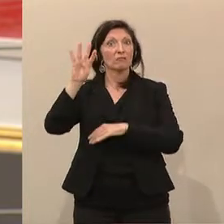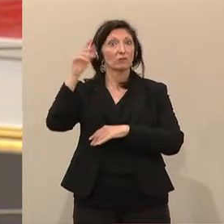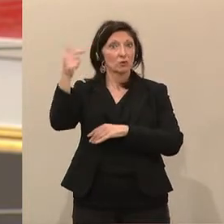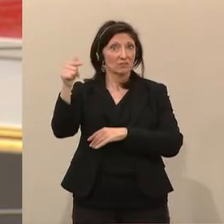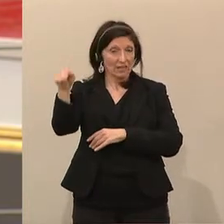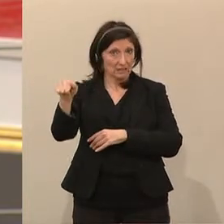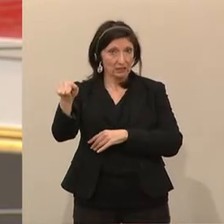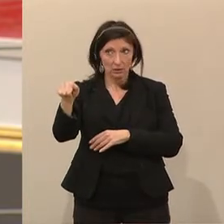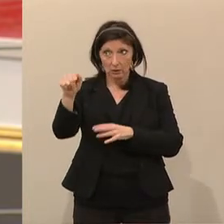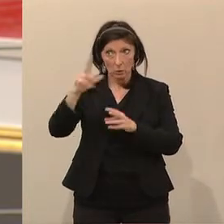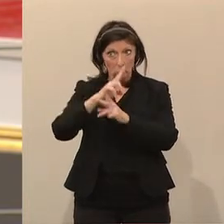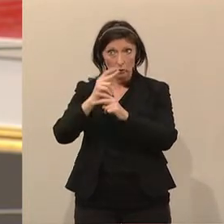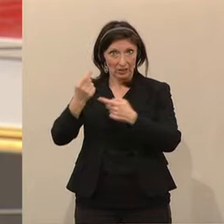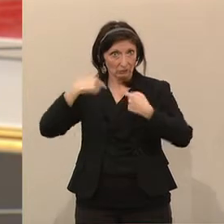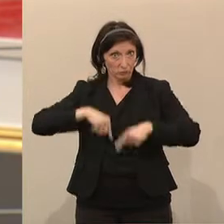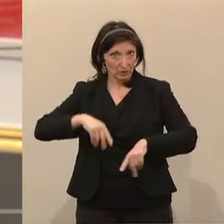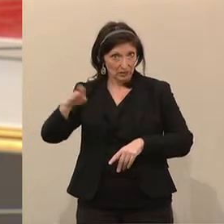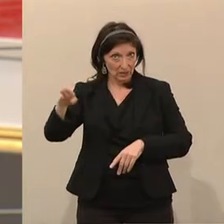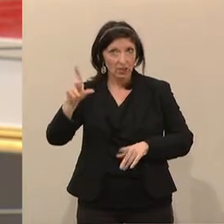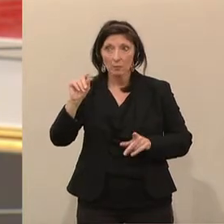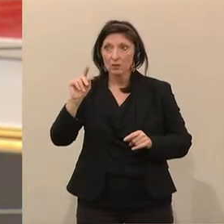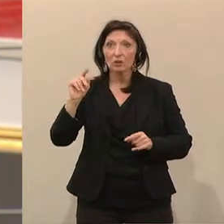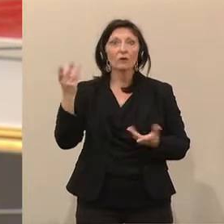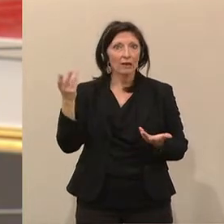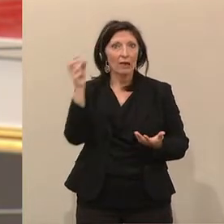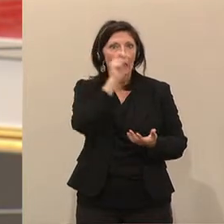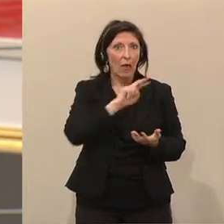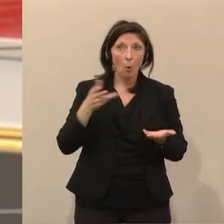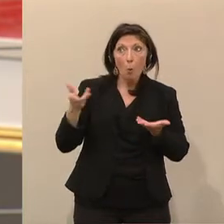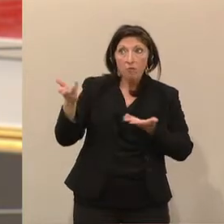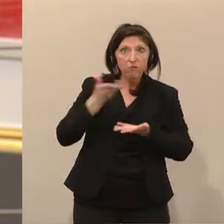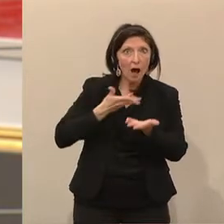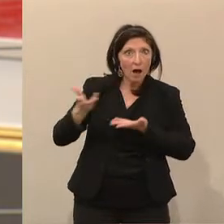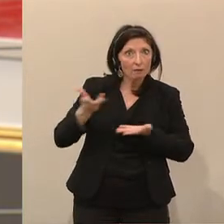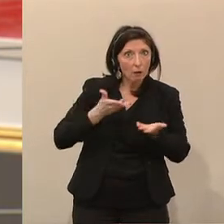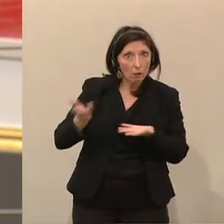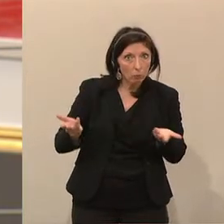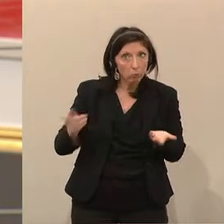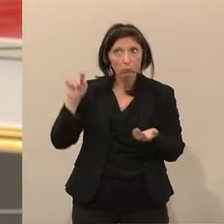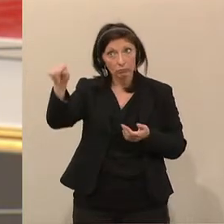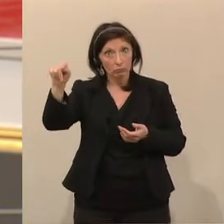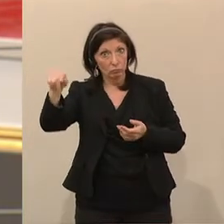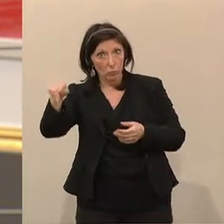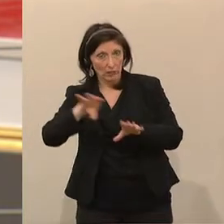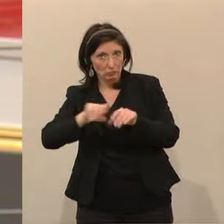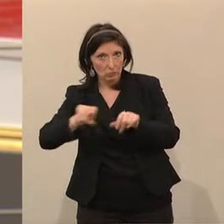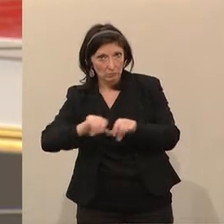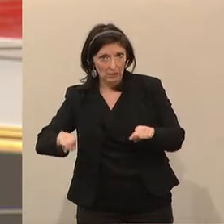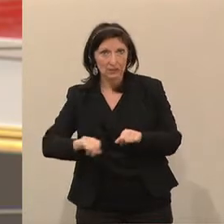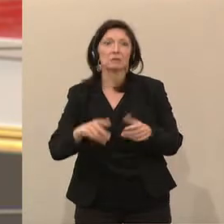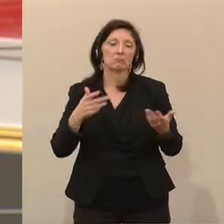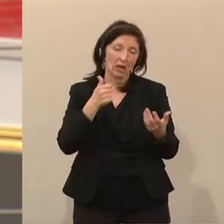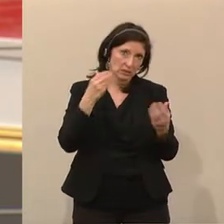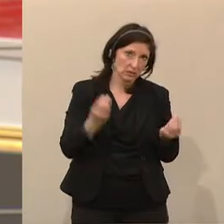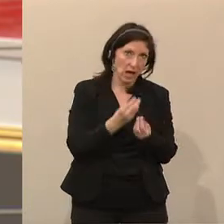Vorsitz, werden hier natürlich auch EU-Verhandlungsmandate auf der einen Seite festgelegt. Auf der anderen Seite wissen wir